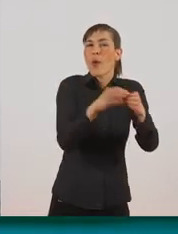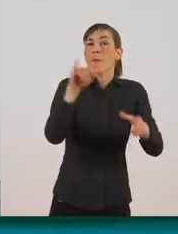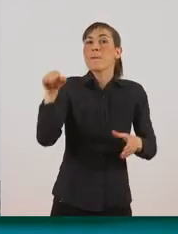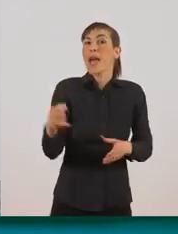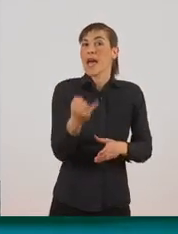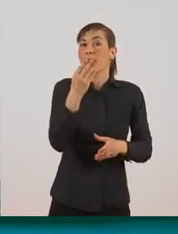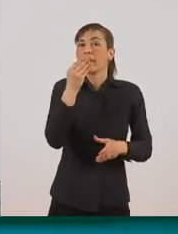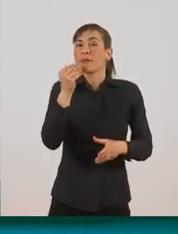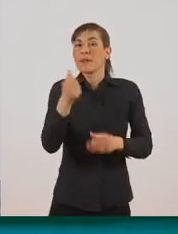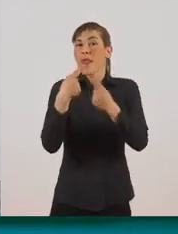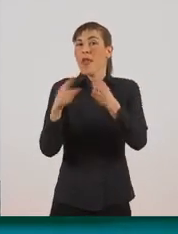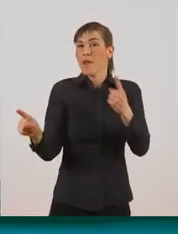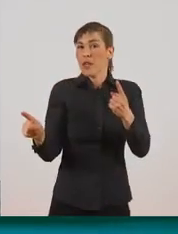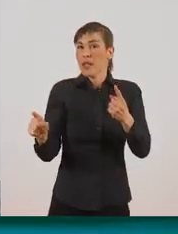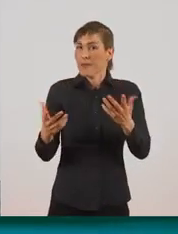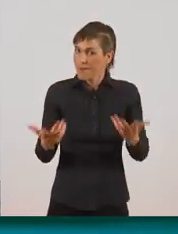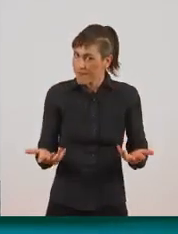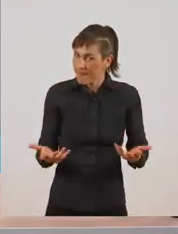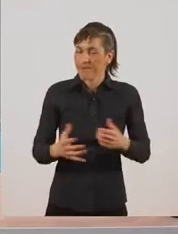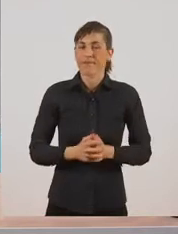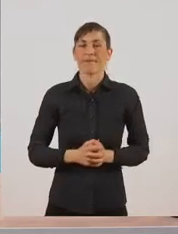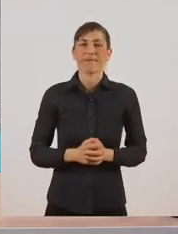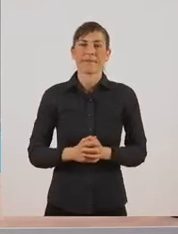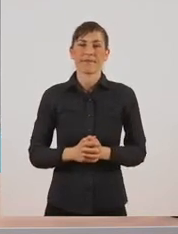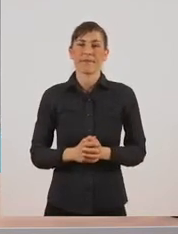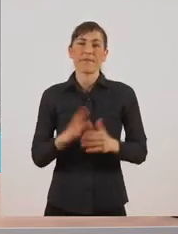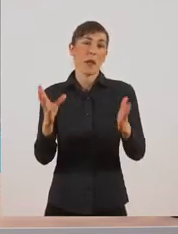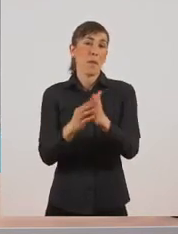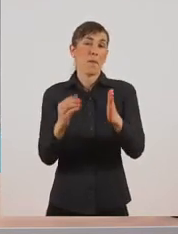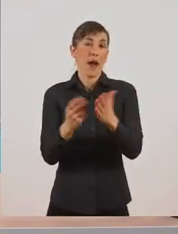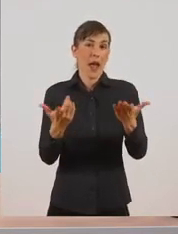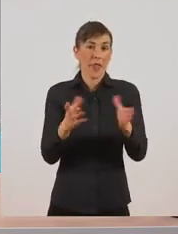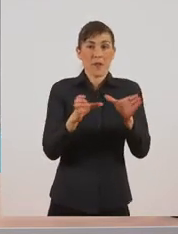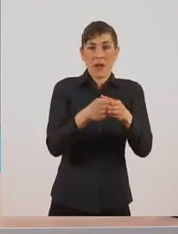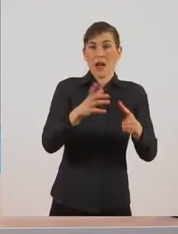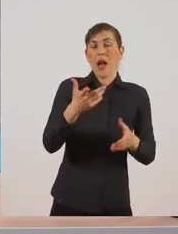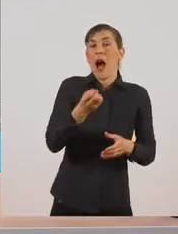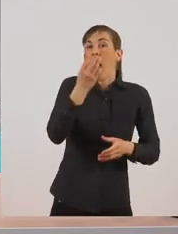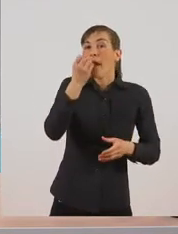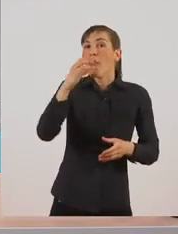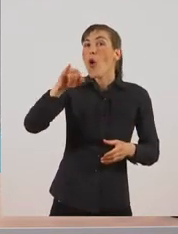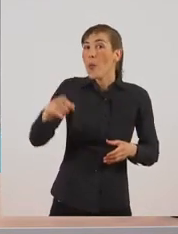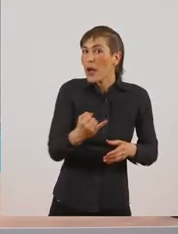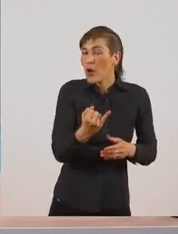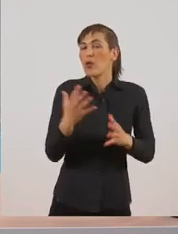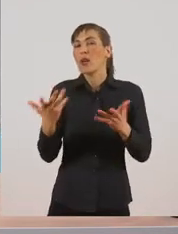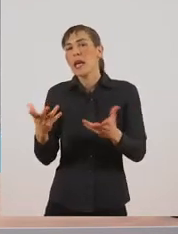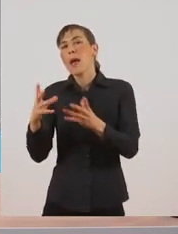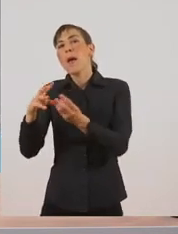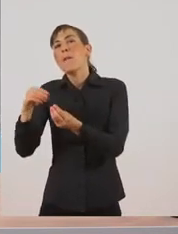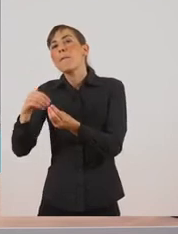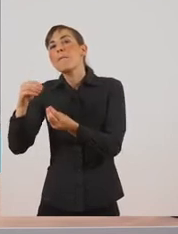κυρίως ποροέρχεται. Έτσι έχουμε διάφορες κατηγορίες όπως είναι το ανθόμελο, το πευκόμελο, το